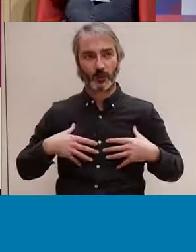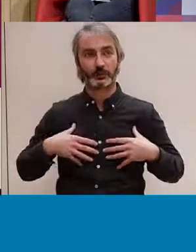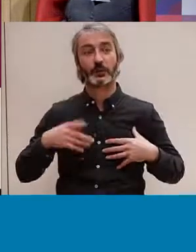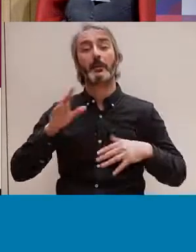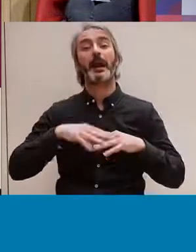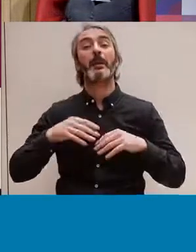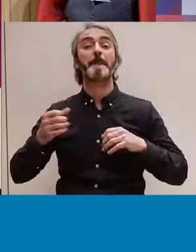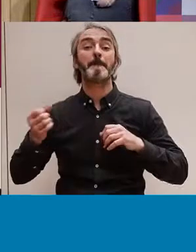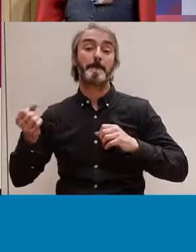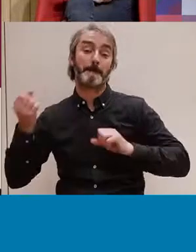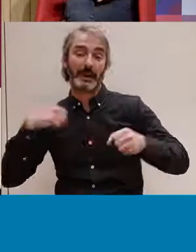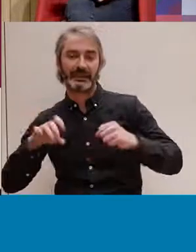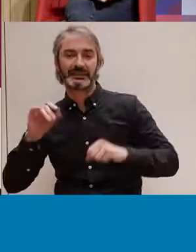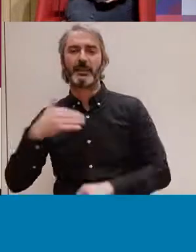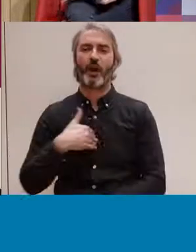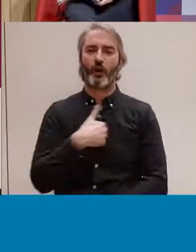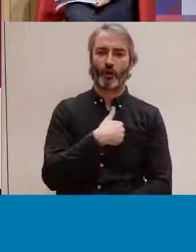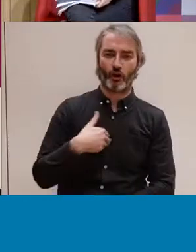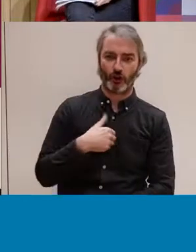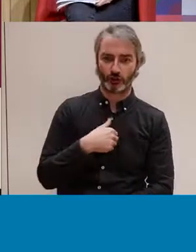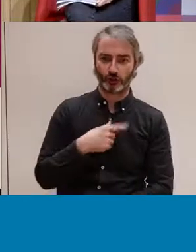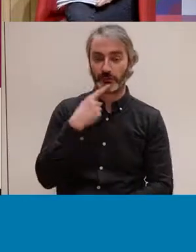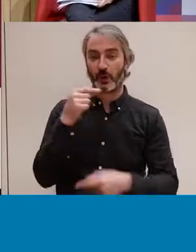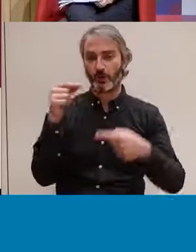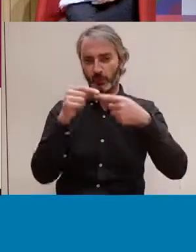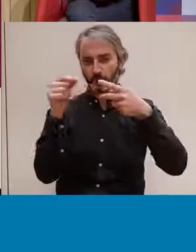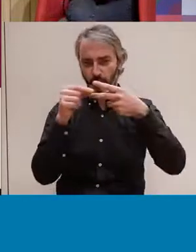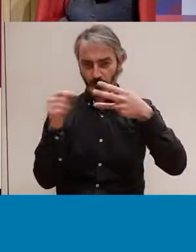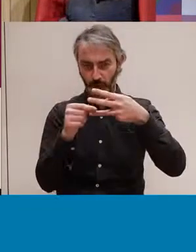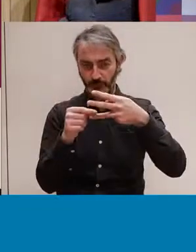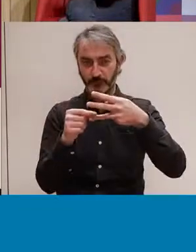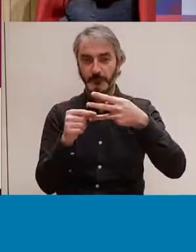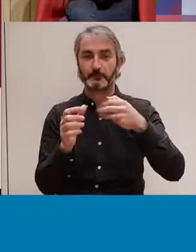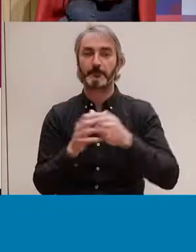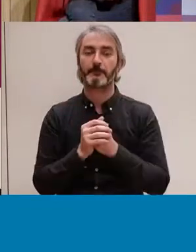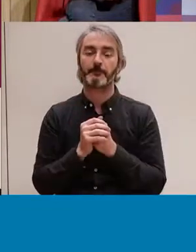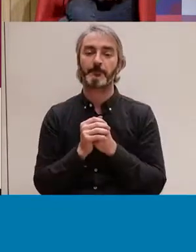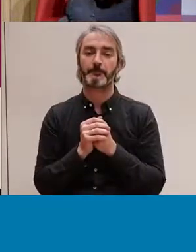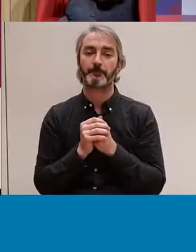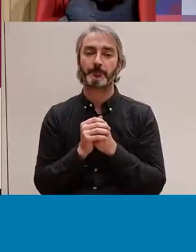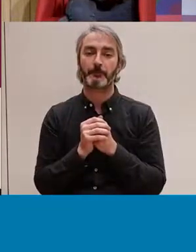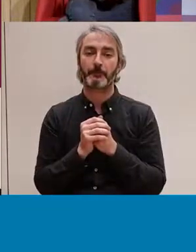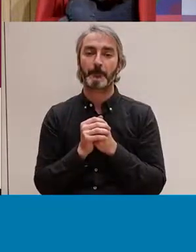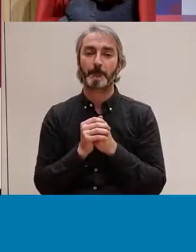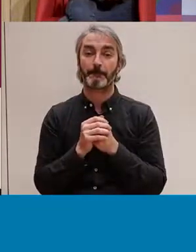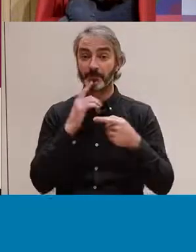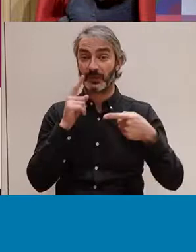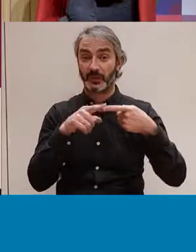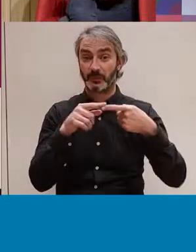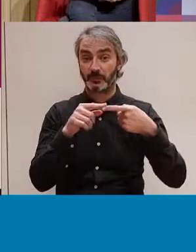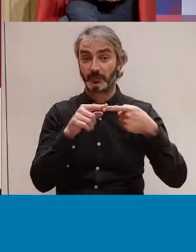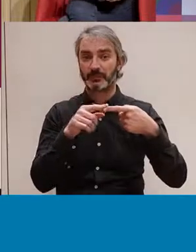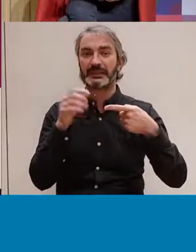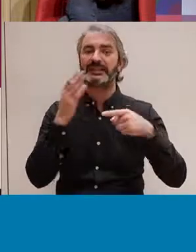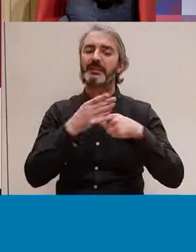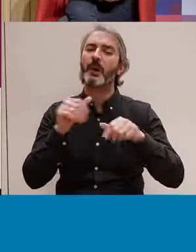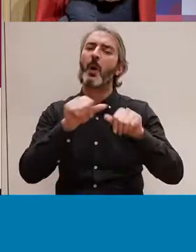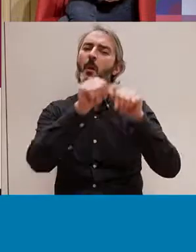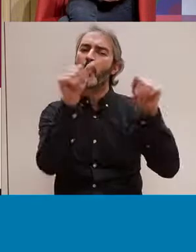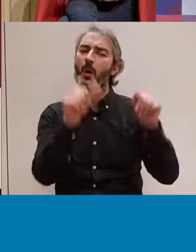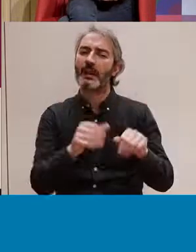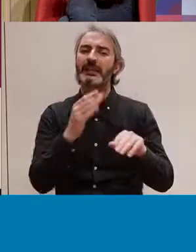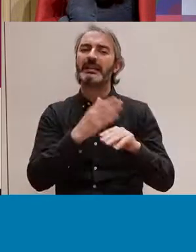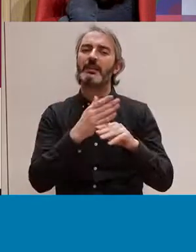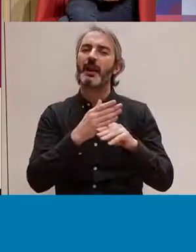i també pel que fa als rols. En el primer punt creiem, com deia ara, que el model continua sent un model molt